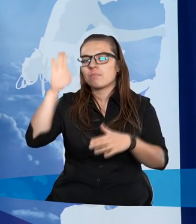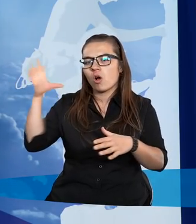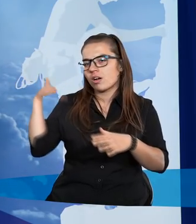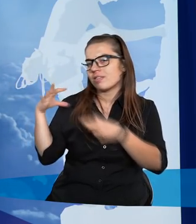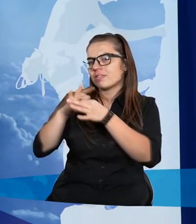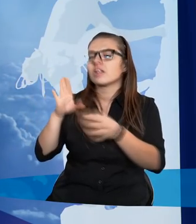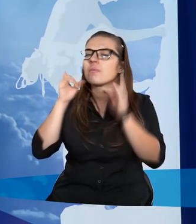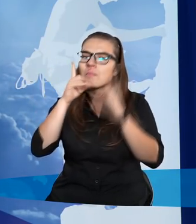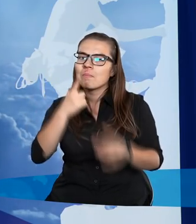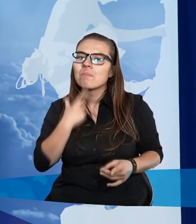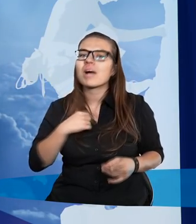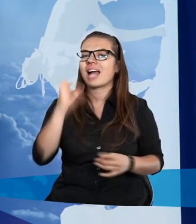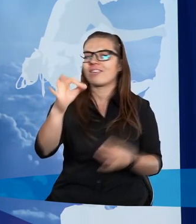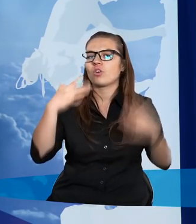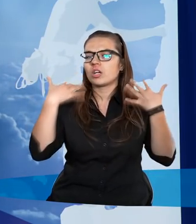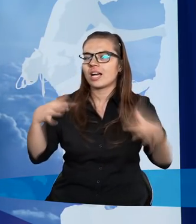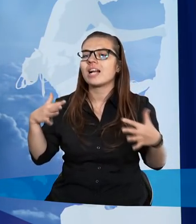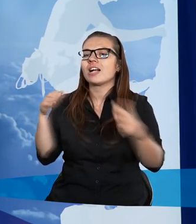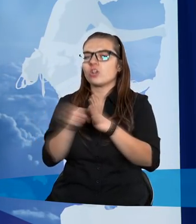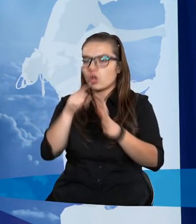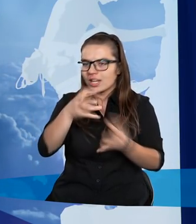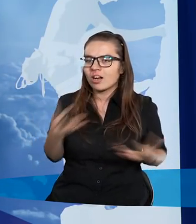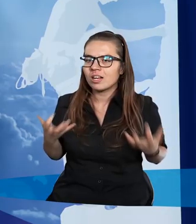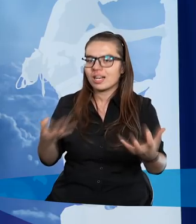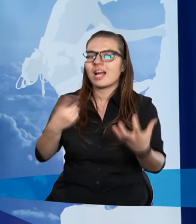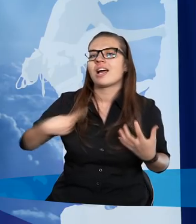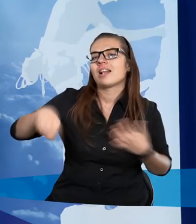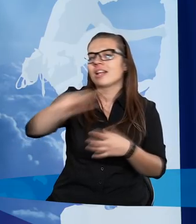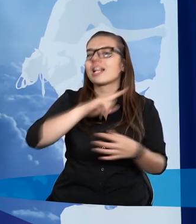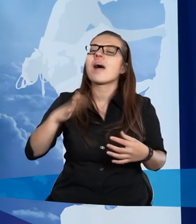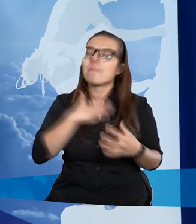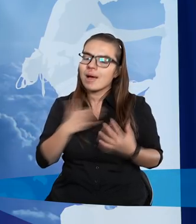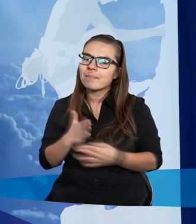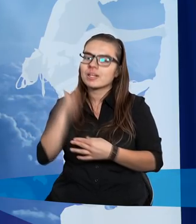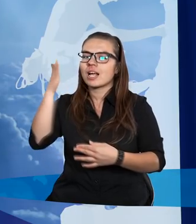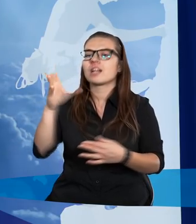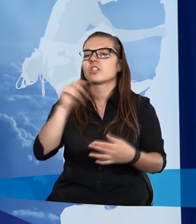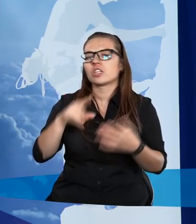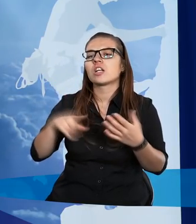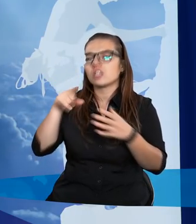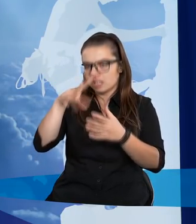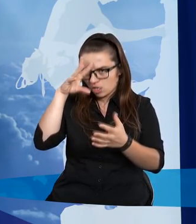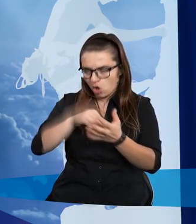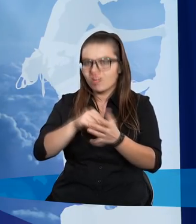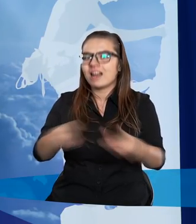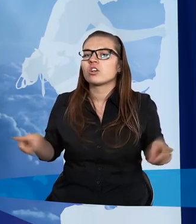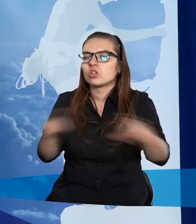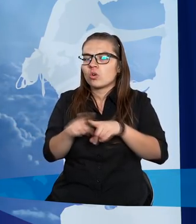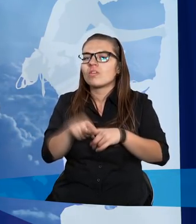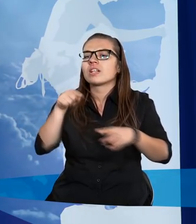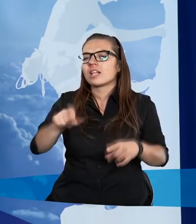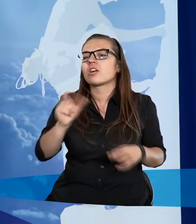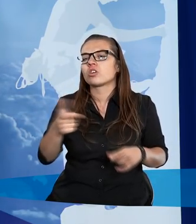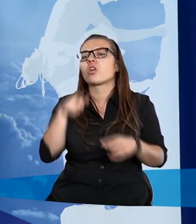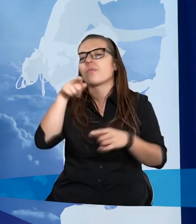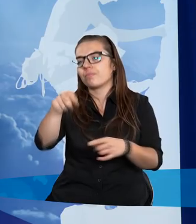który pragnie twojej radości. Do tego was zachęcam i mam nadzieję, że doświadczysz również tego,